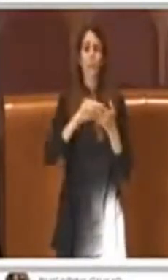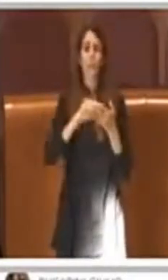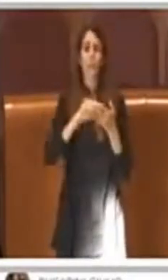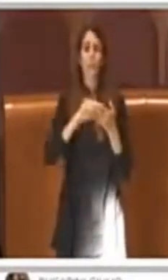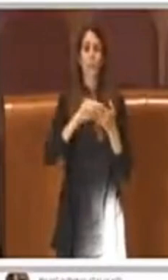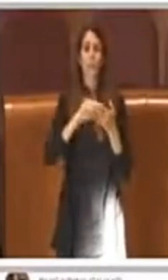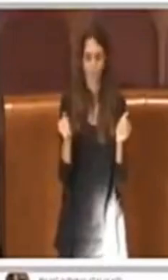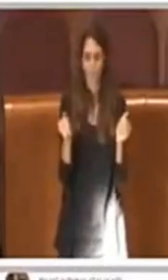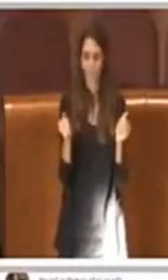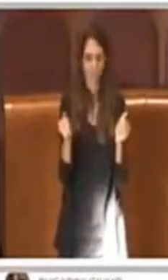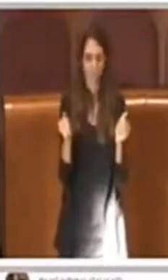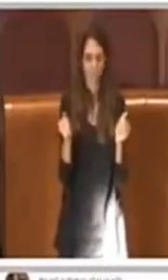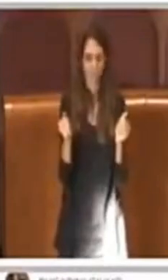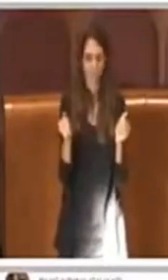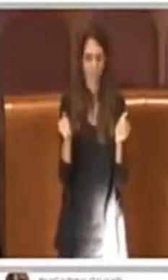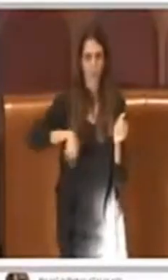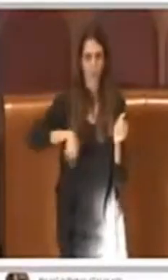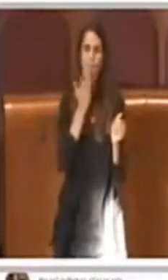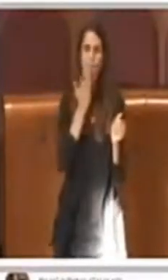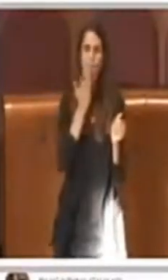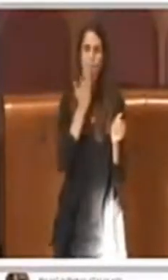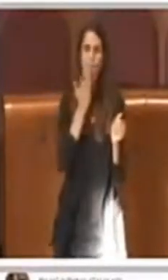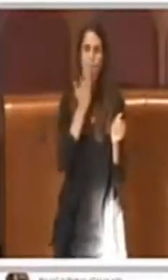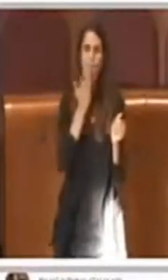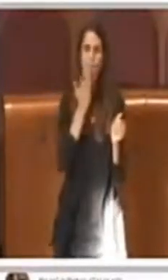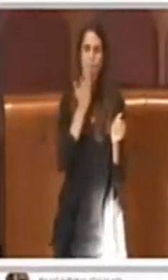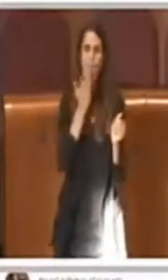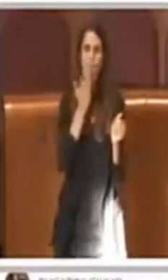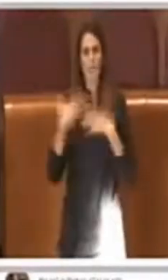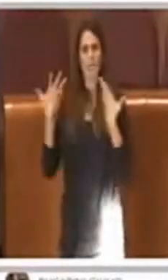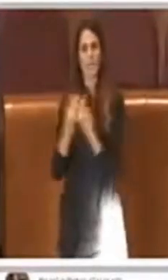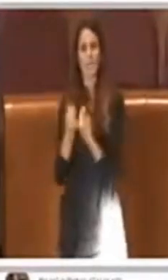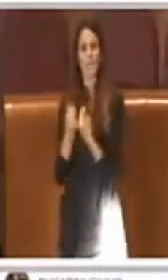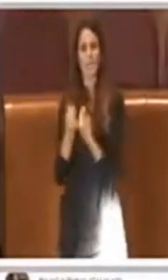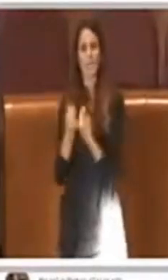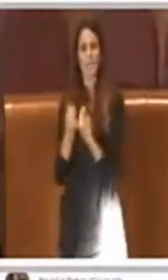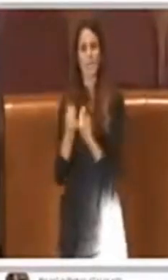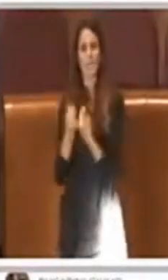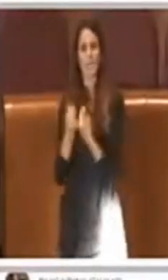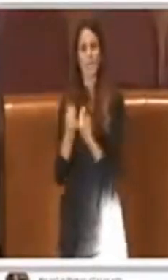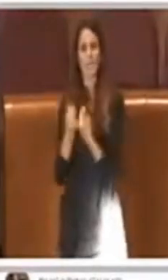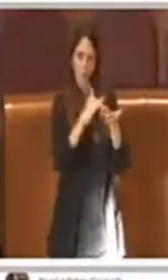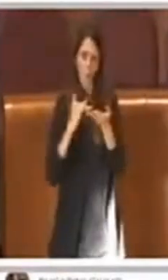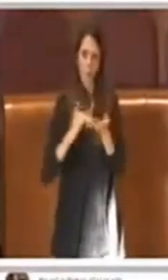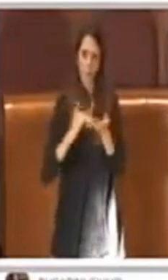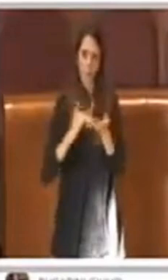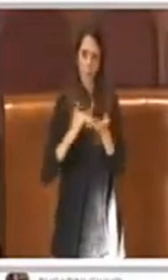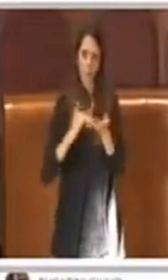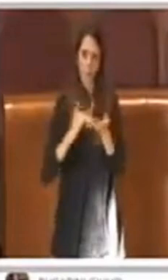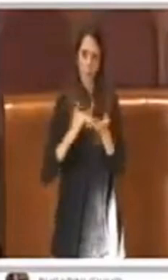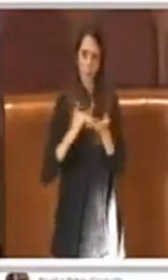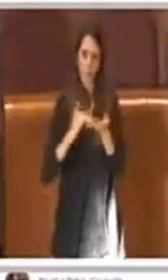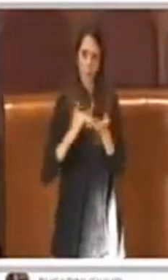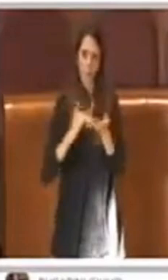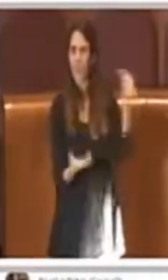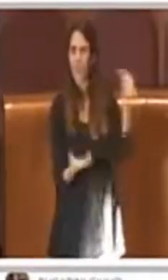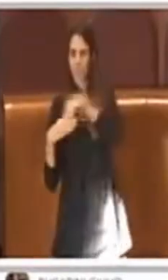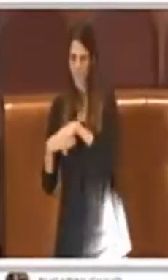e quindi lavoreremo in maggioranza e poi con l'associazione di categoria per dare soluzioni vere alle problematiche. Grazie.